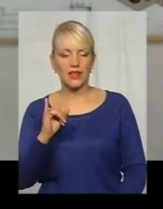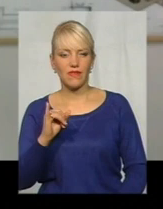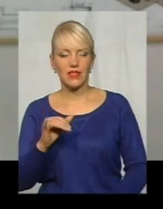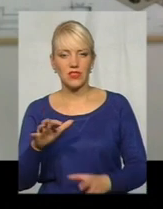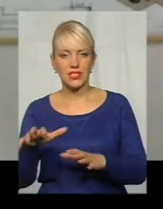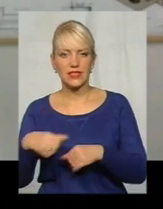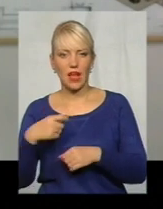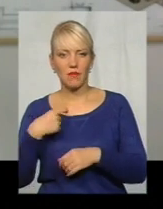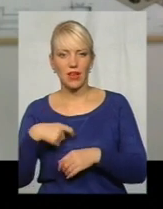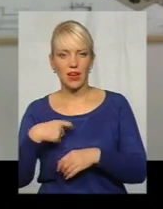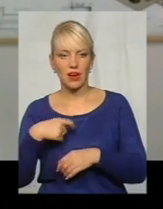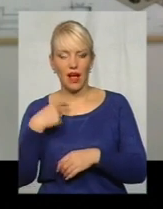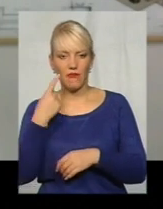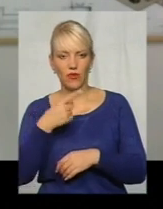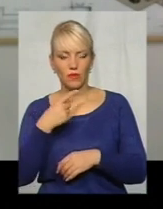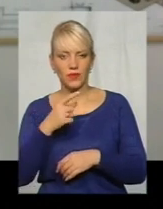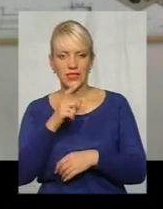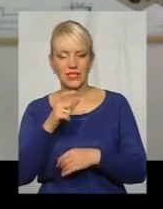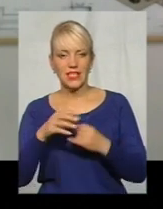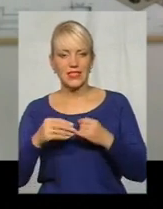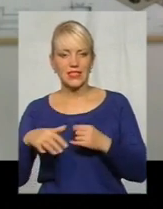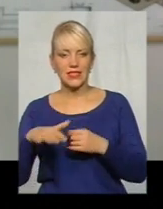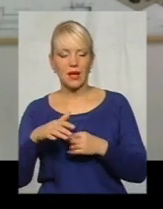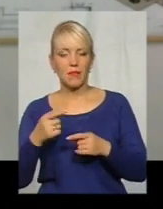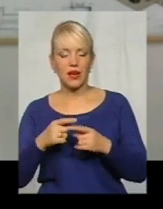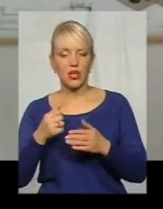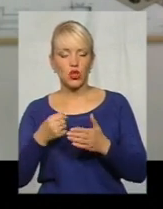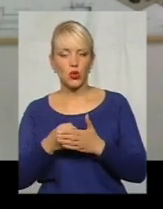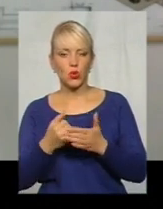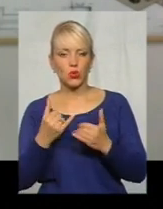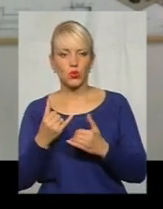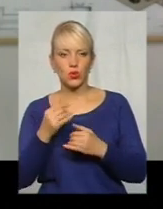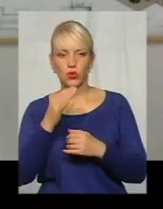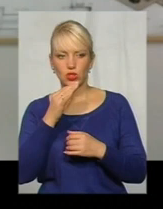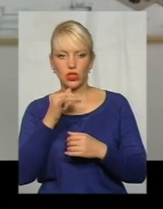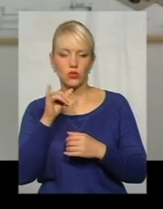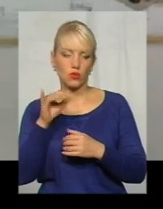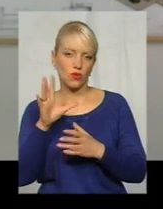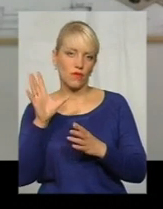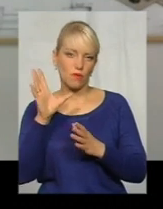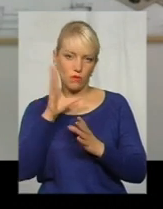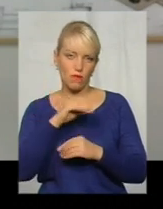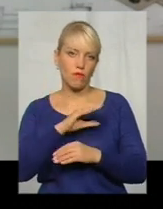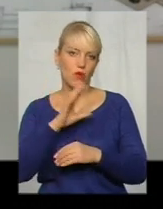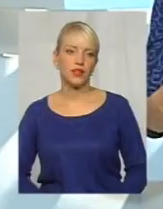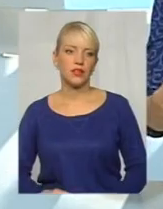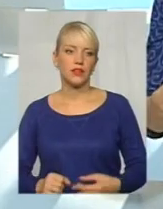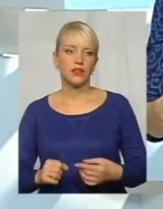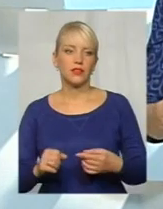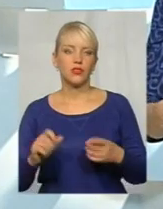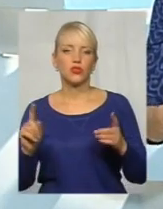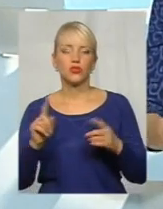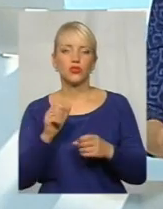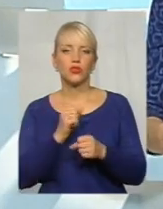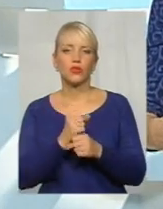земель цих, і до цього часу в нього все успішно і виходить. Що